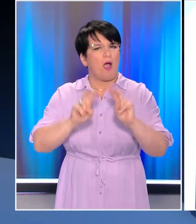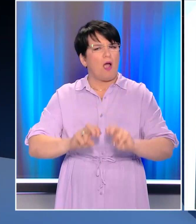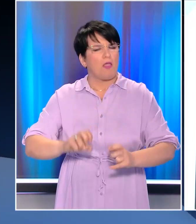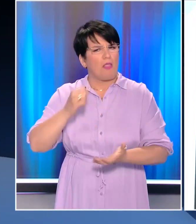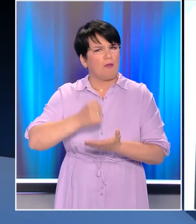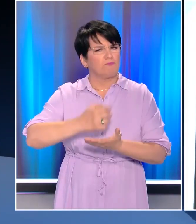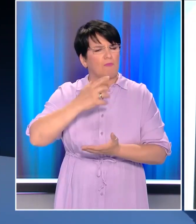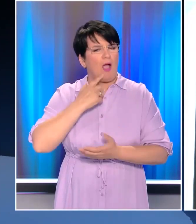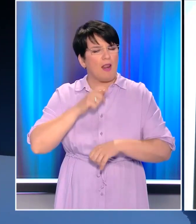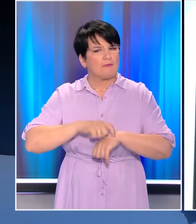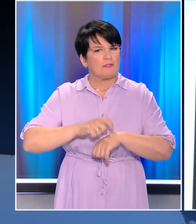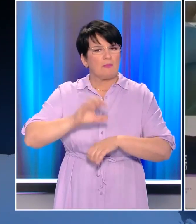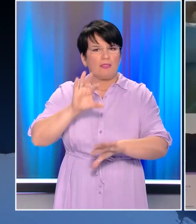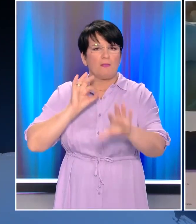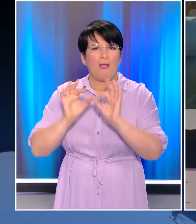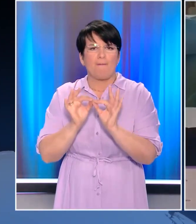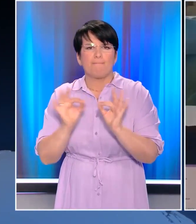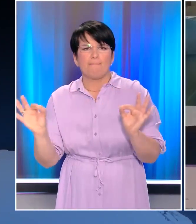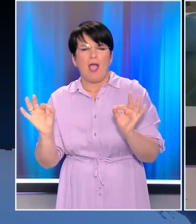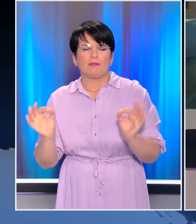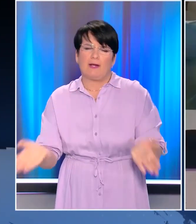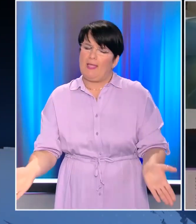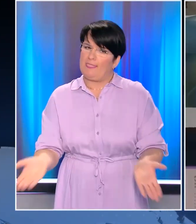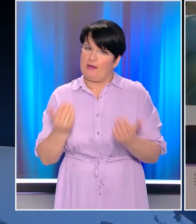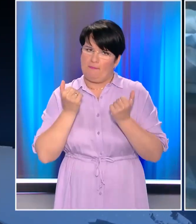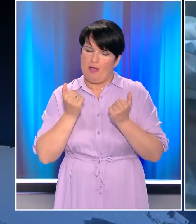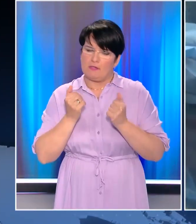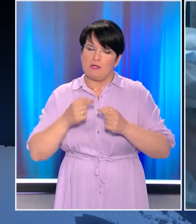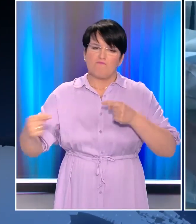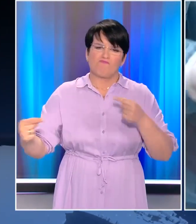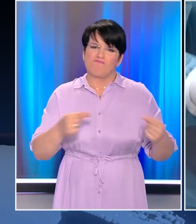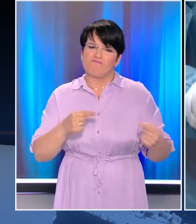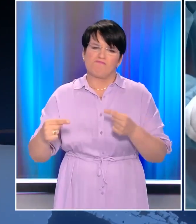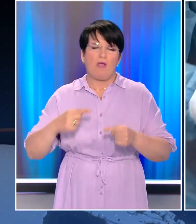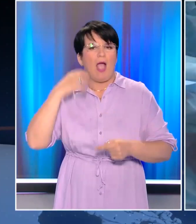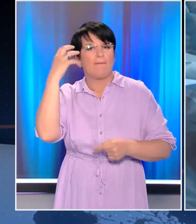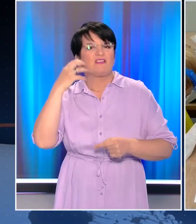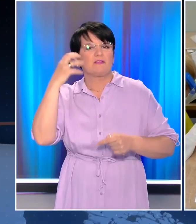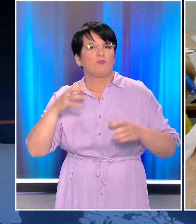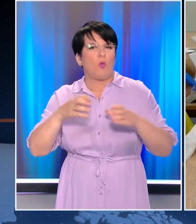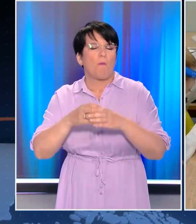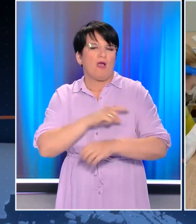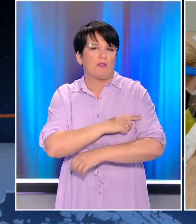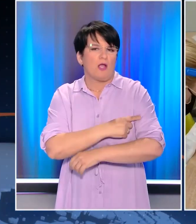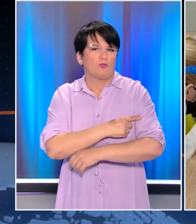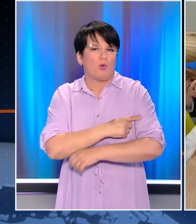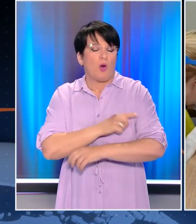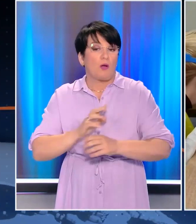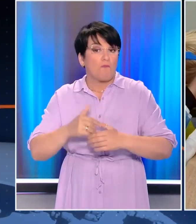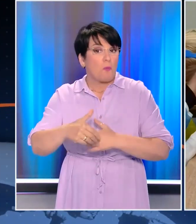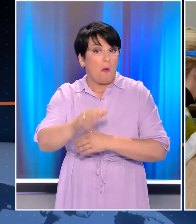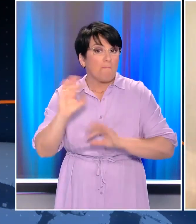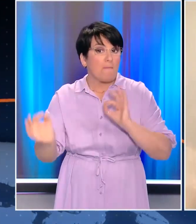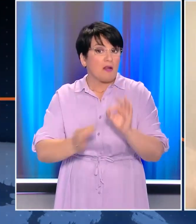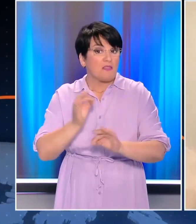φαίνεται προσόραση η επιλογή νέων μέτρων. Την ίδια ώρα κόντρα έχει ξεσπάσει στην επιστημονική κοινότητα για το αν η εξέλιξη της